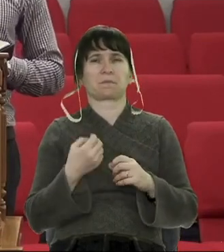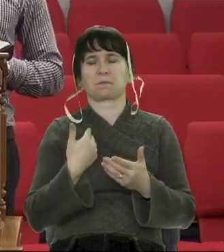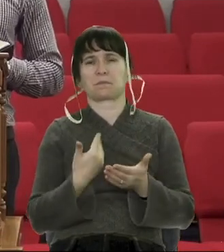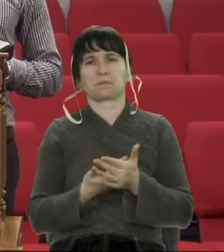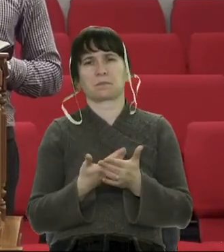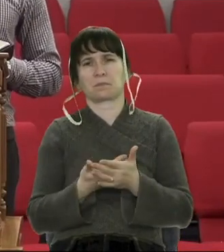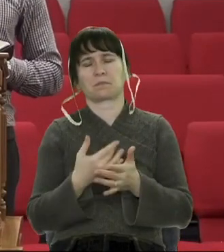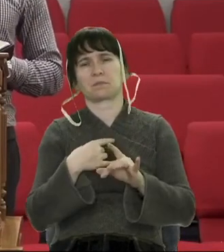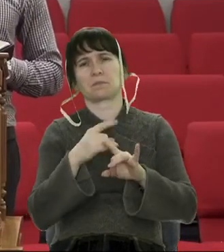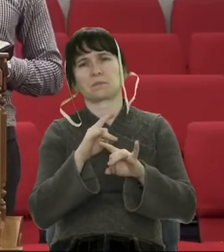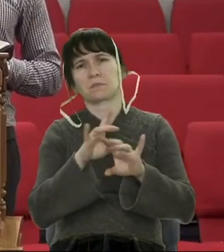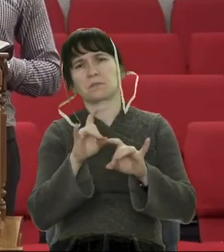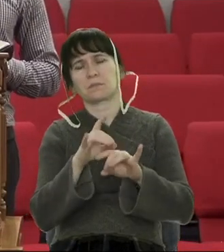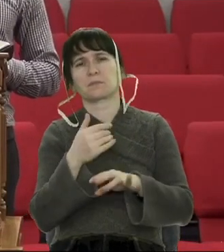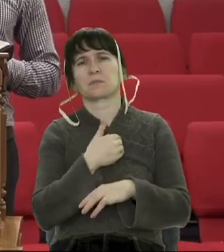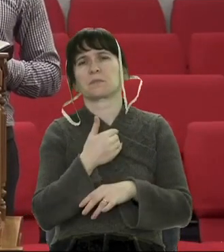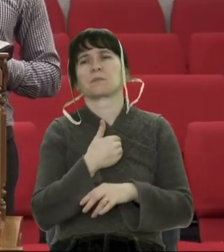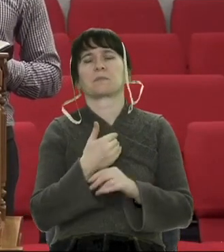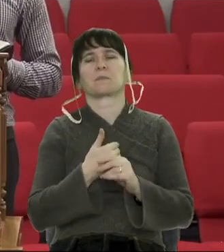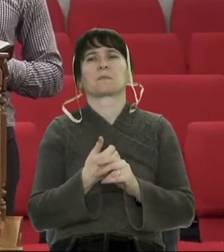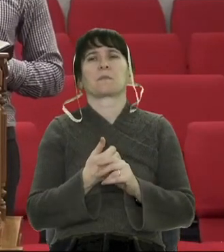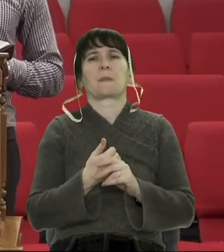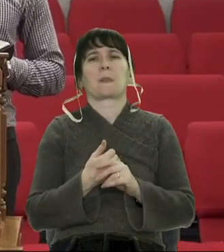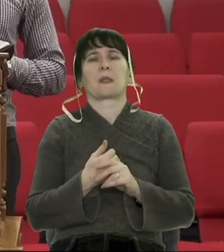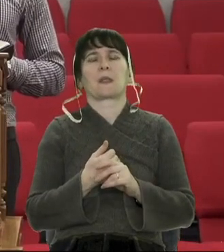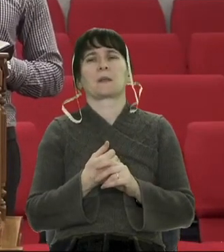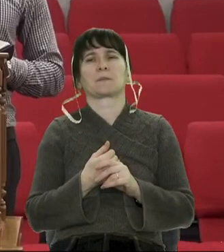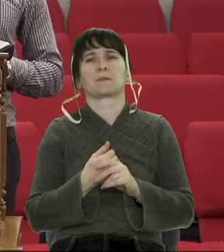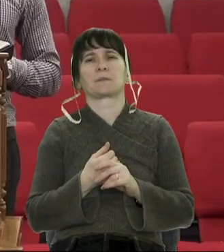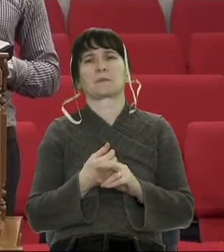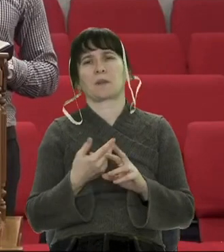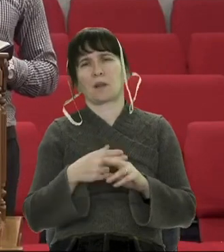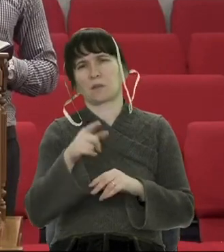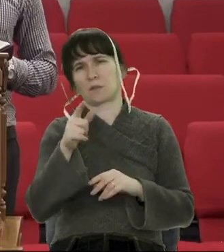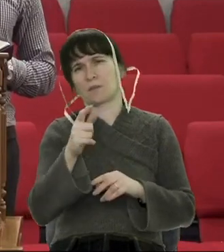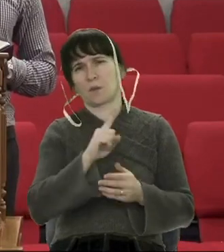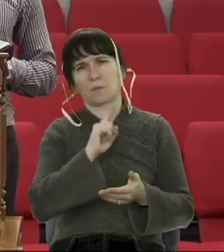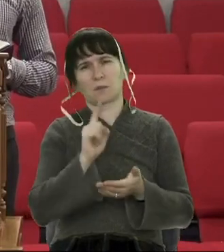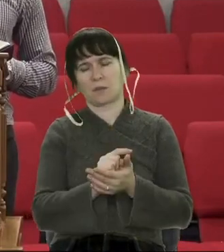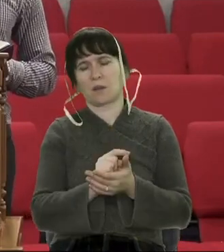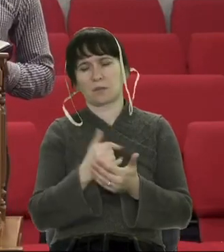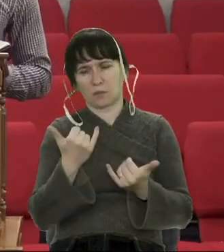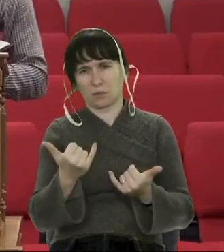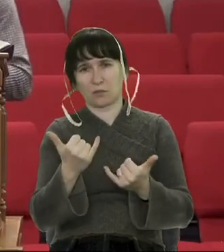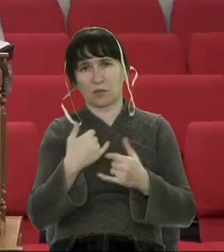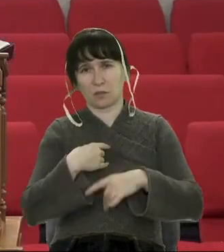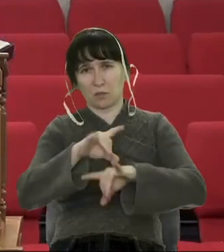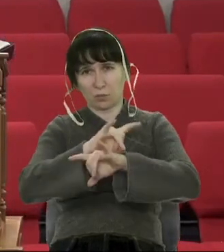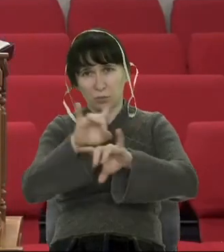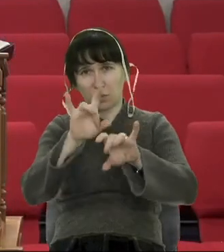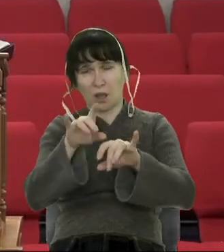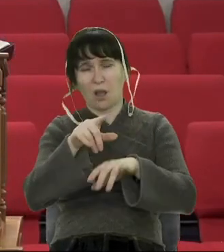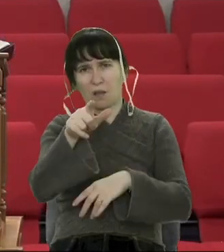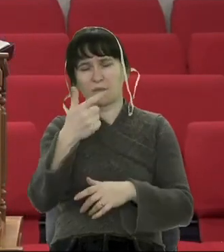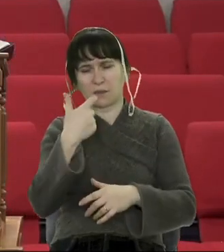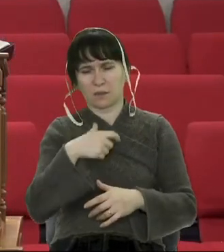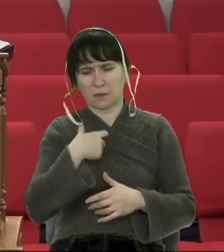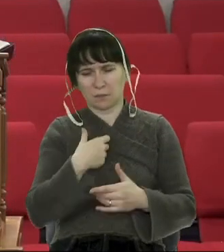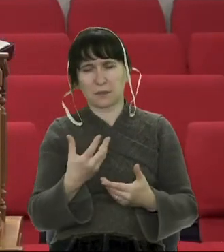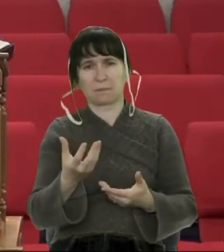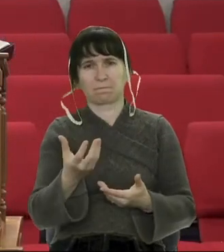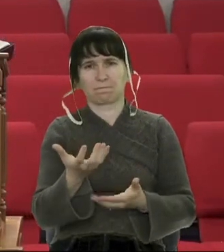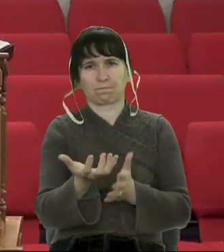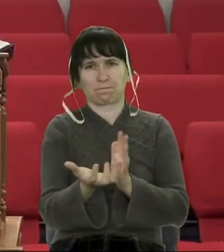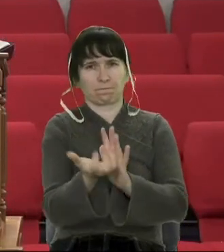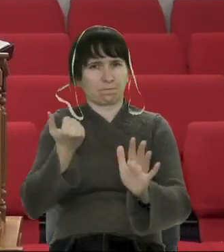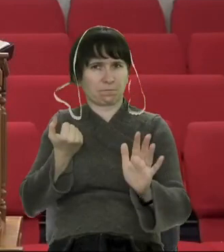оці приклади, які потім будуть лунати ці речі, щоб ми примінили їх до себе і щоб ми були надійними людьми.